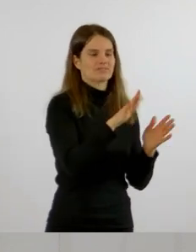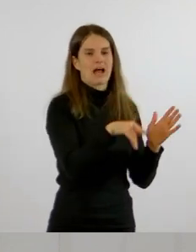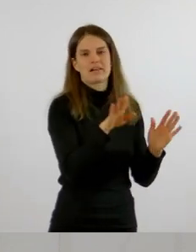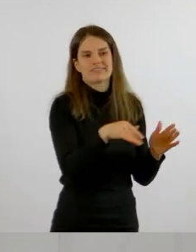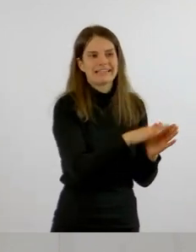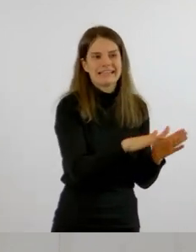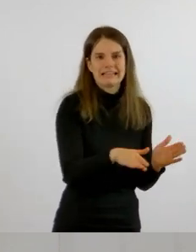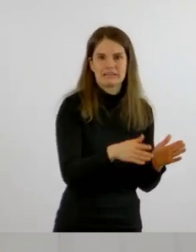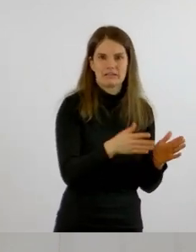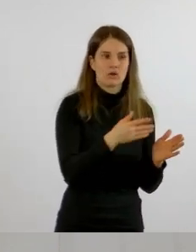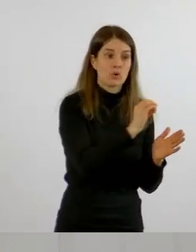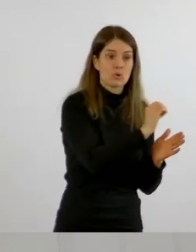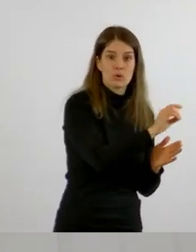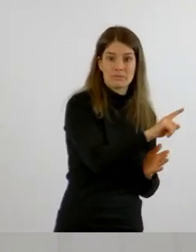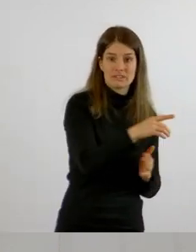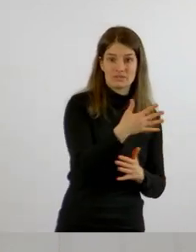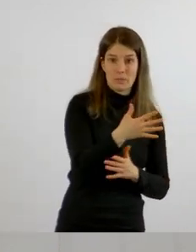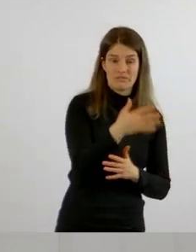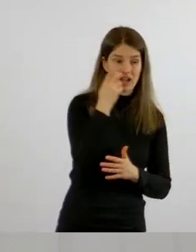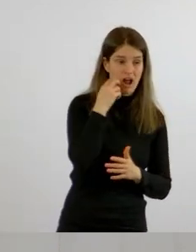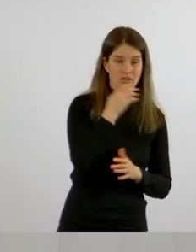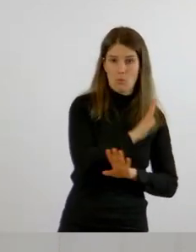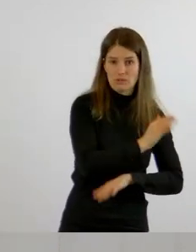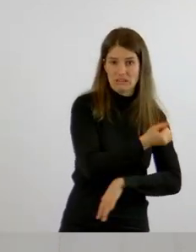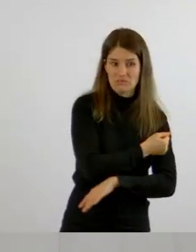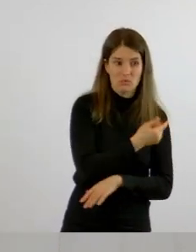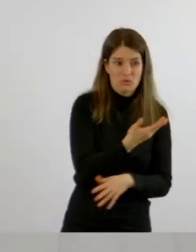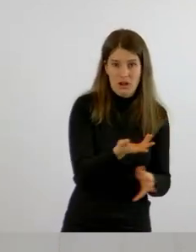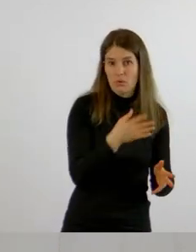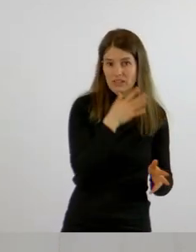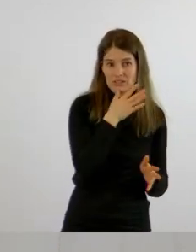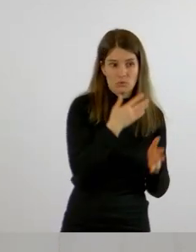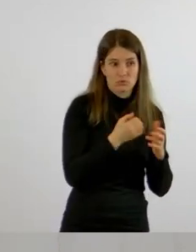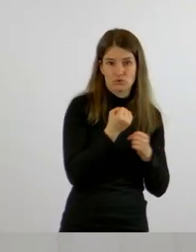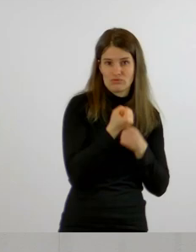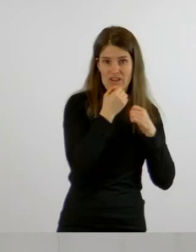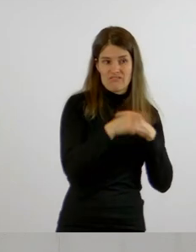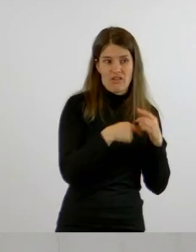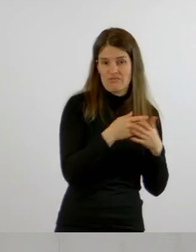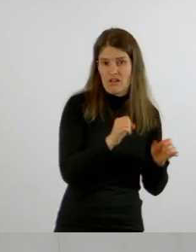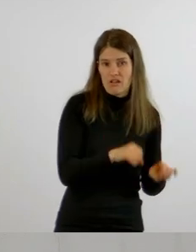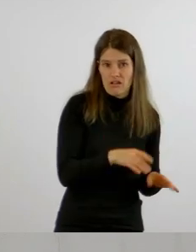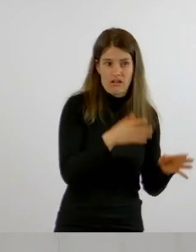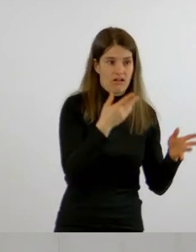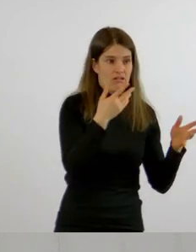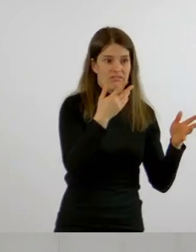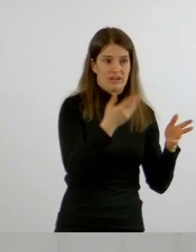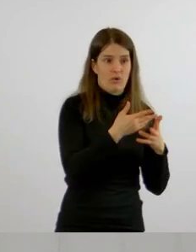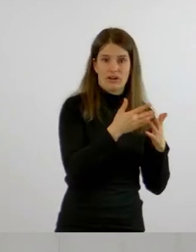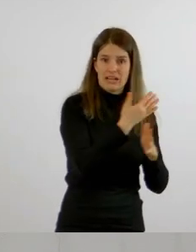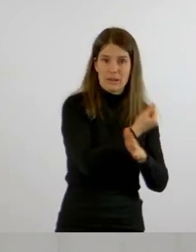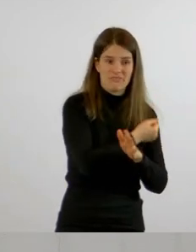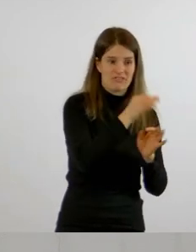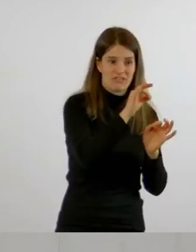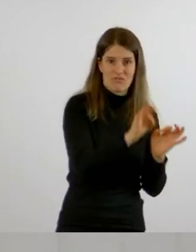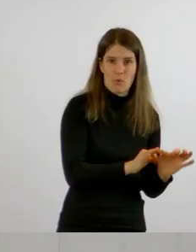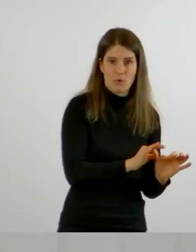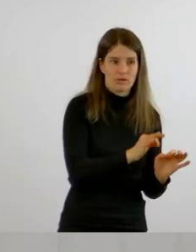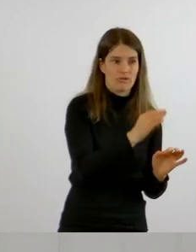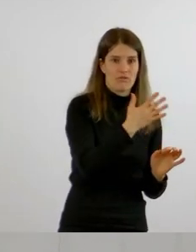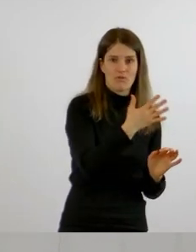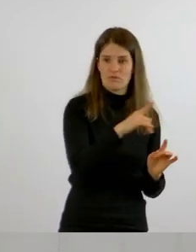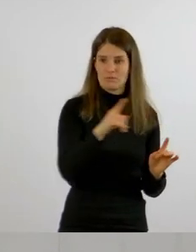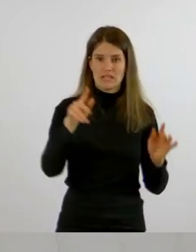gerade 0 bis 5 Jahre, die sind ungeimpft. Und auch die Impfrate für die 5- bis